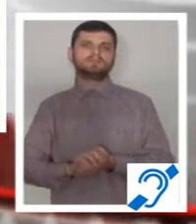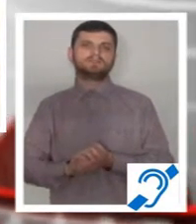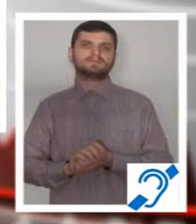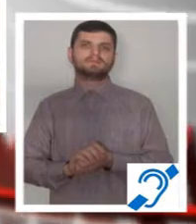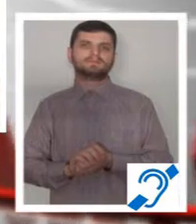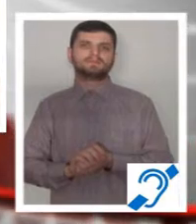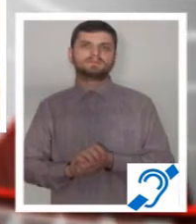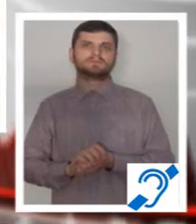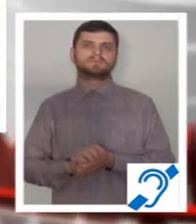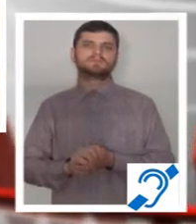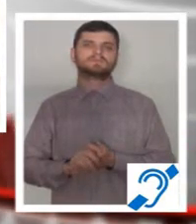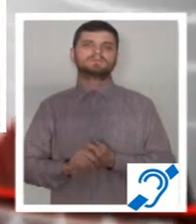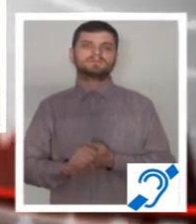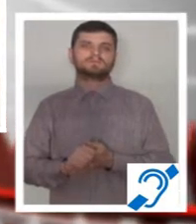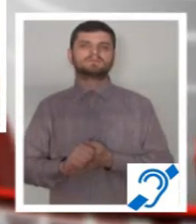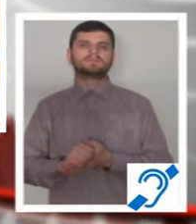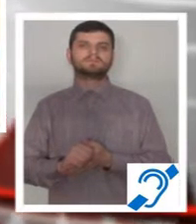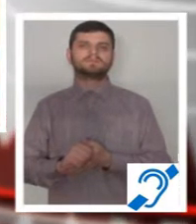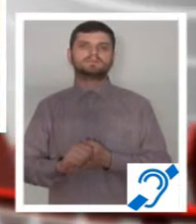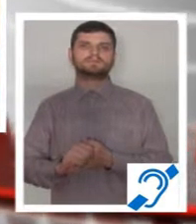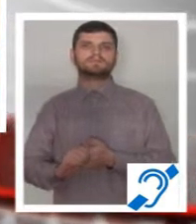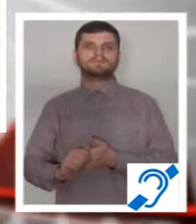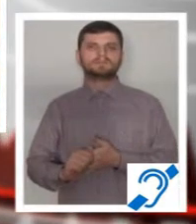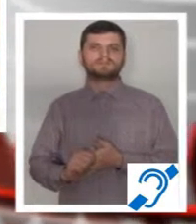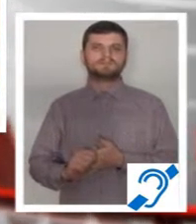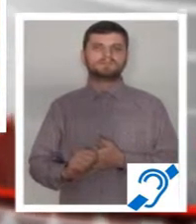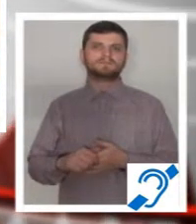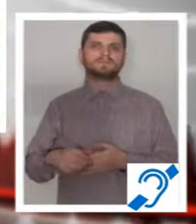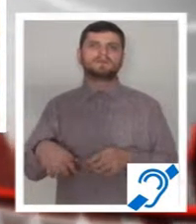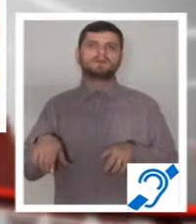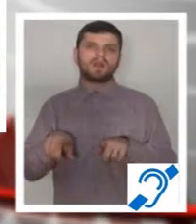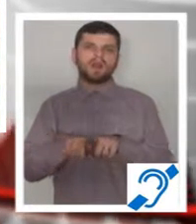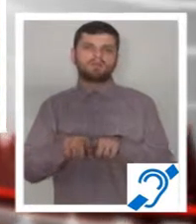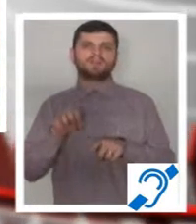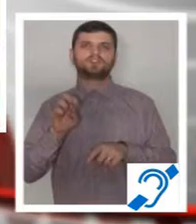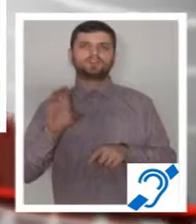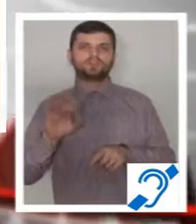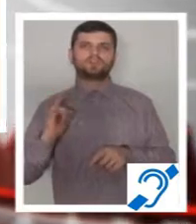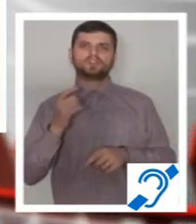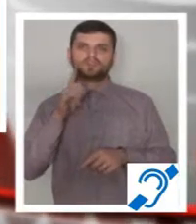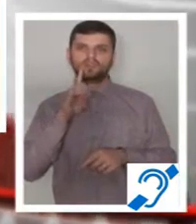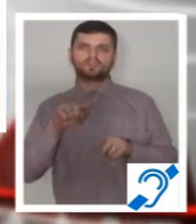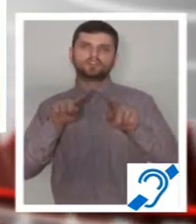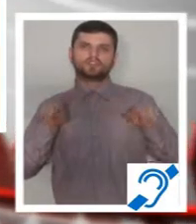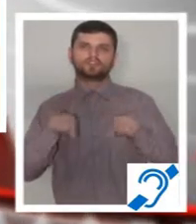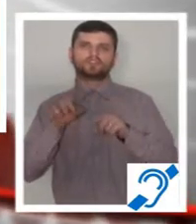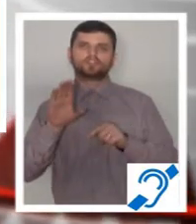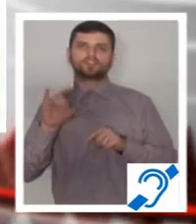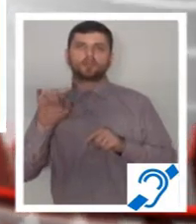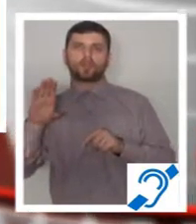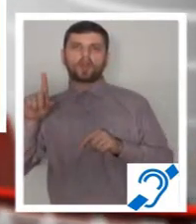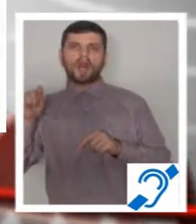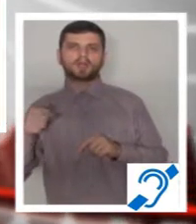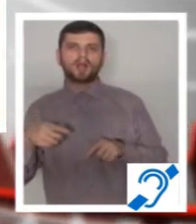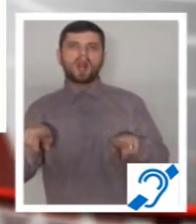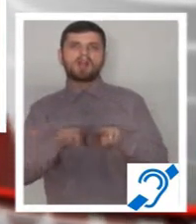Pachetul destinat adulților va conține ulei, zahăr, păină, mălai, suc natural, cozonac și o tabletă de ciocolată. Copiii vor găsi